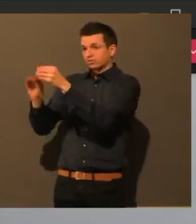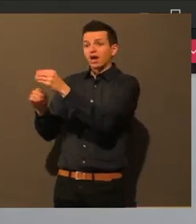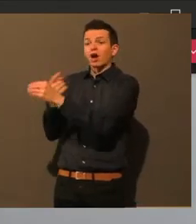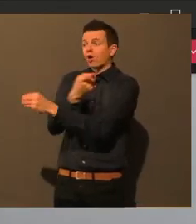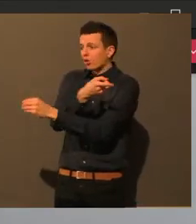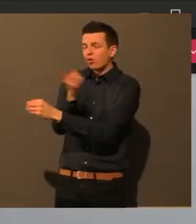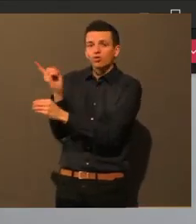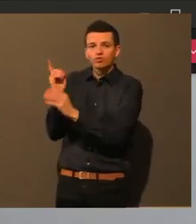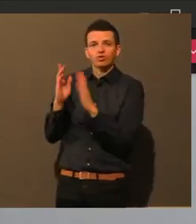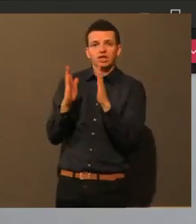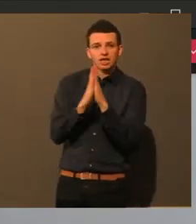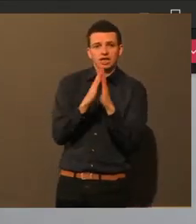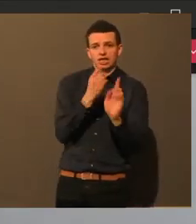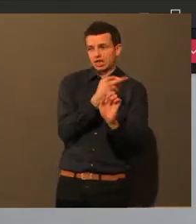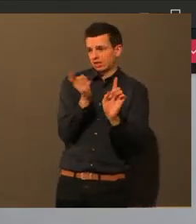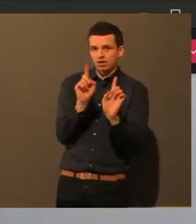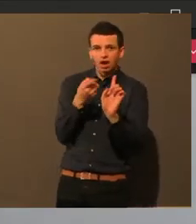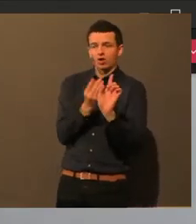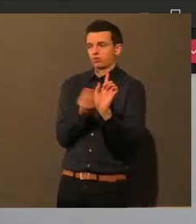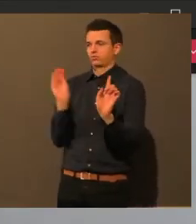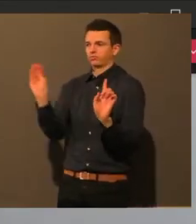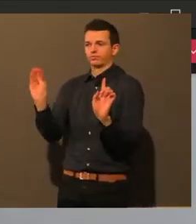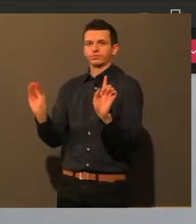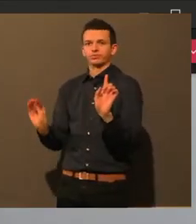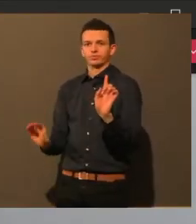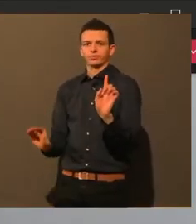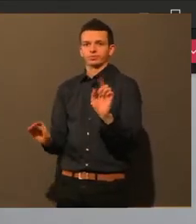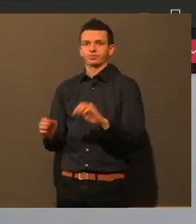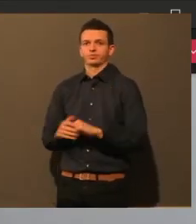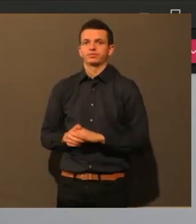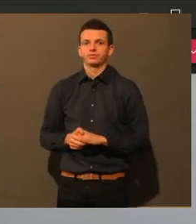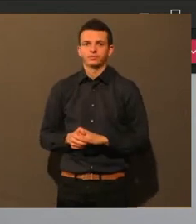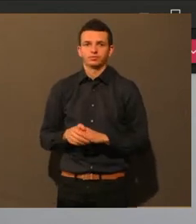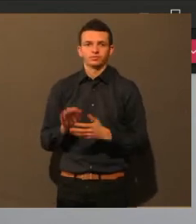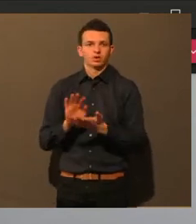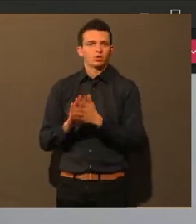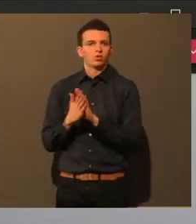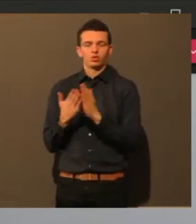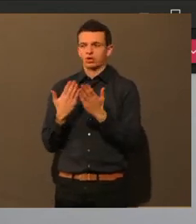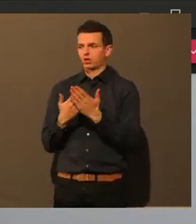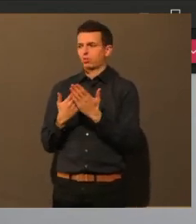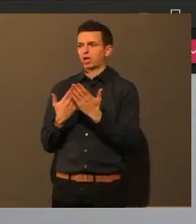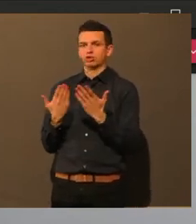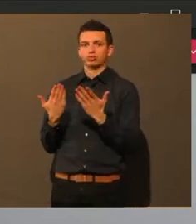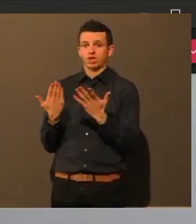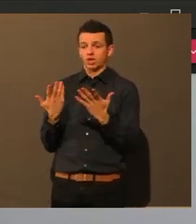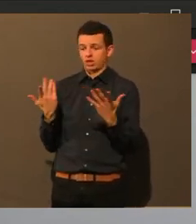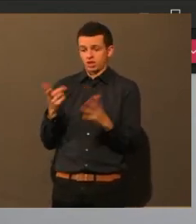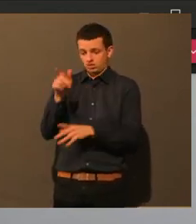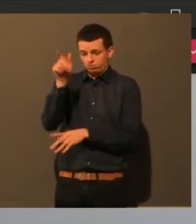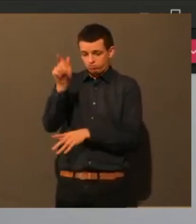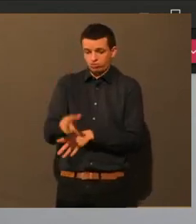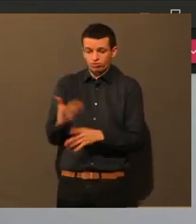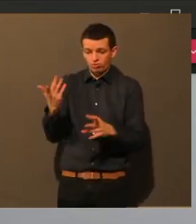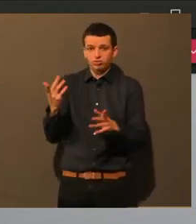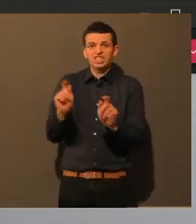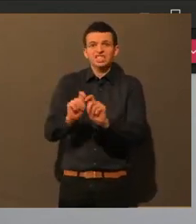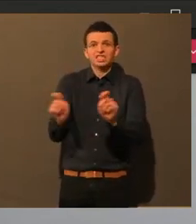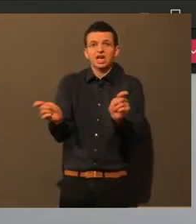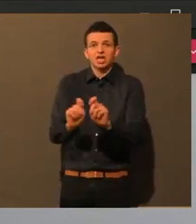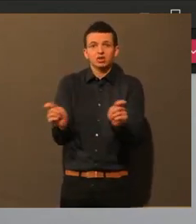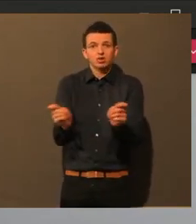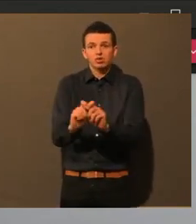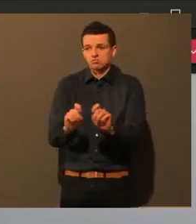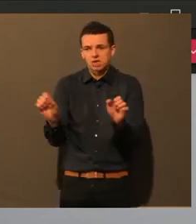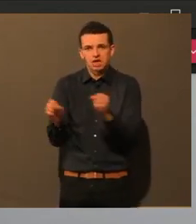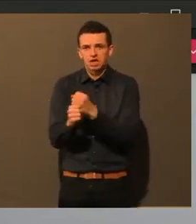Internet haben oder sich vielleicht die Augsburger nicht leisten können, dass sie sich die Zeitung an sich nicht haben. Die haben ja dann auch